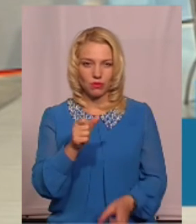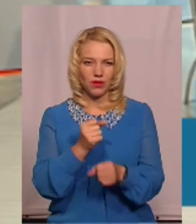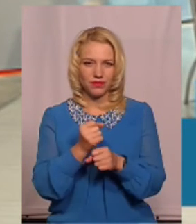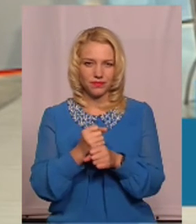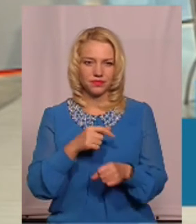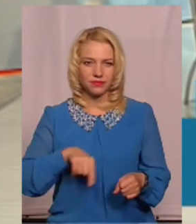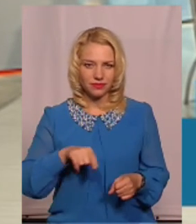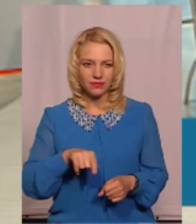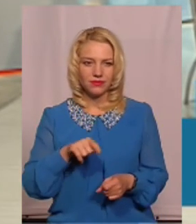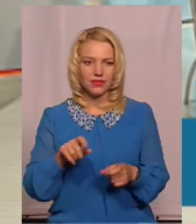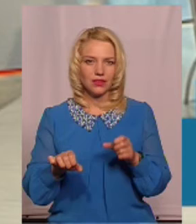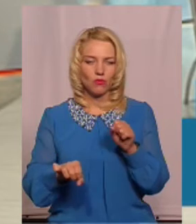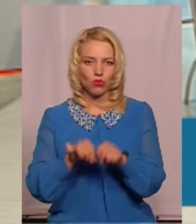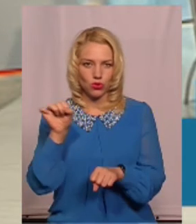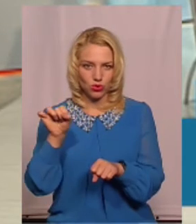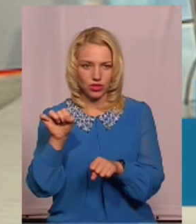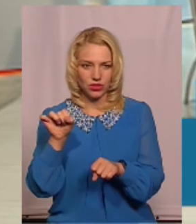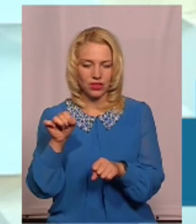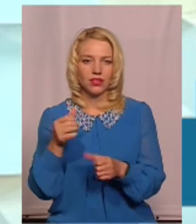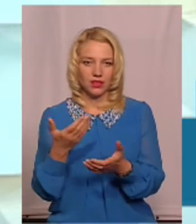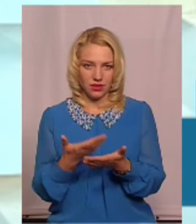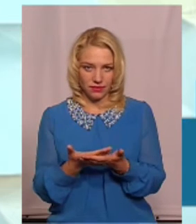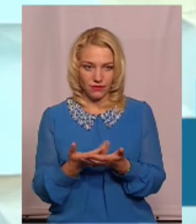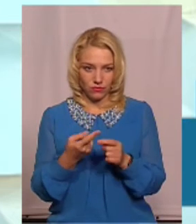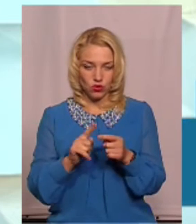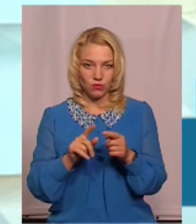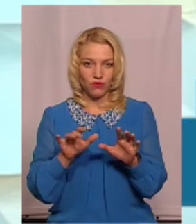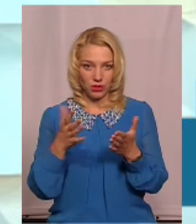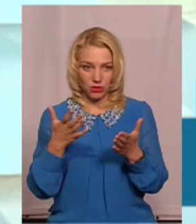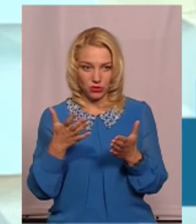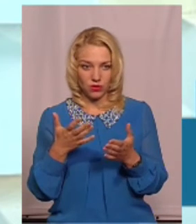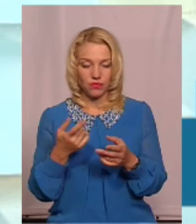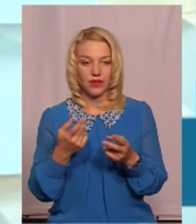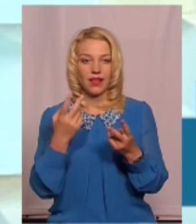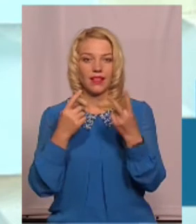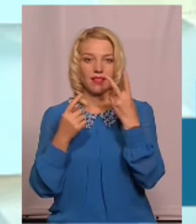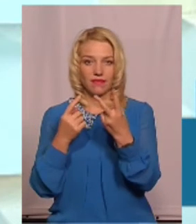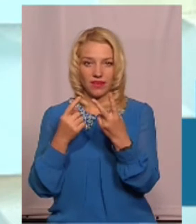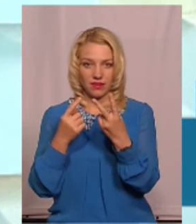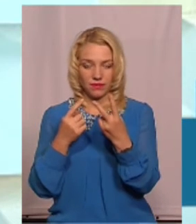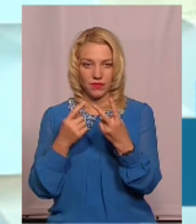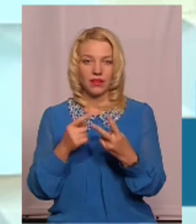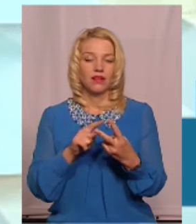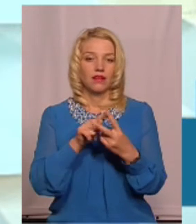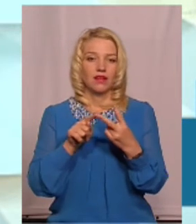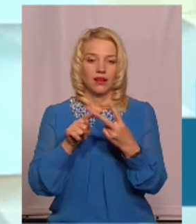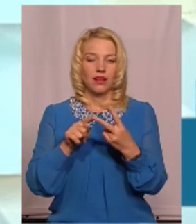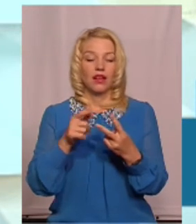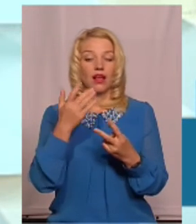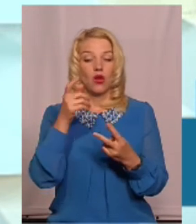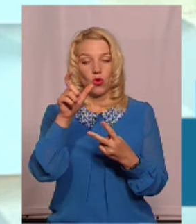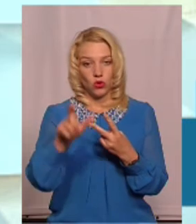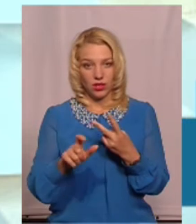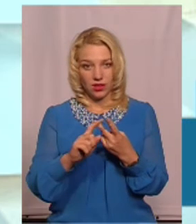адміністративне порушення, у даному випадку йде в туалет. Тут є два моменти. Перший момент – ця людина, як